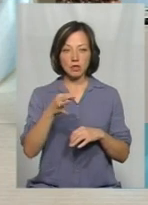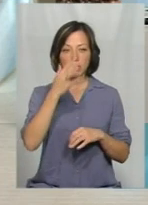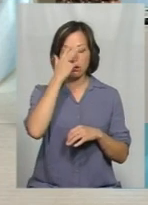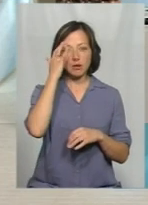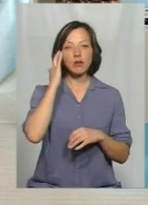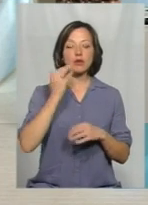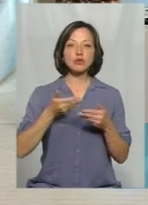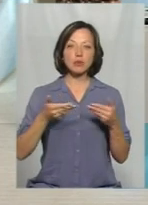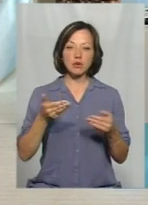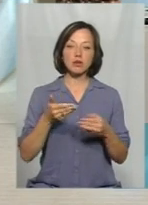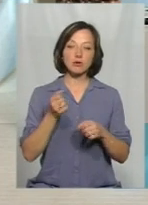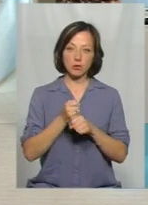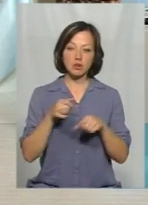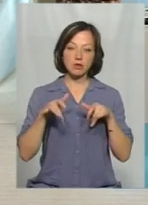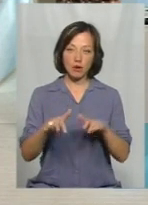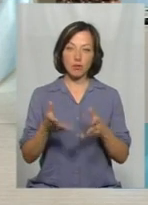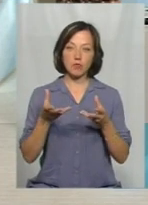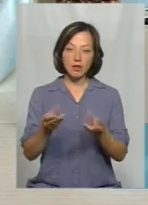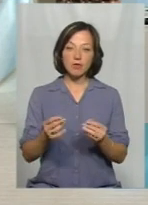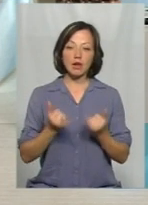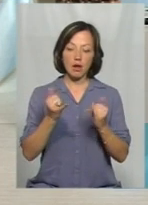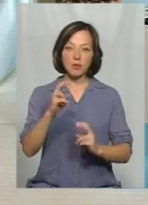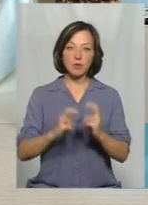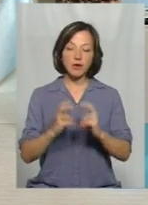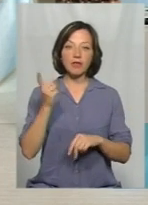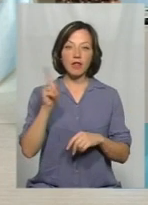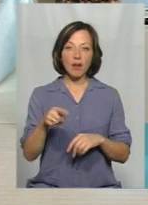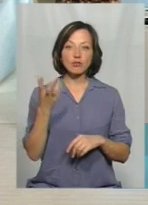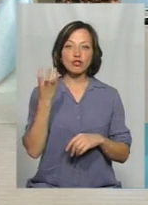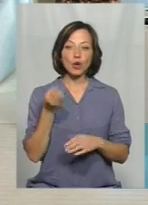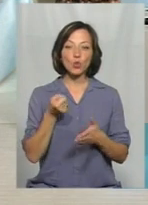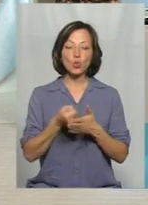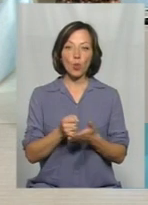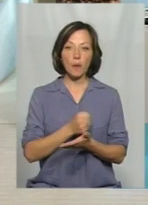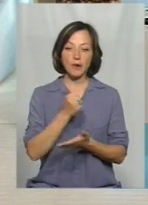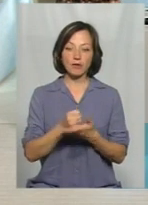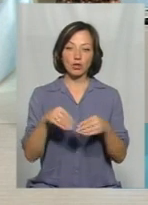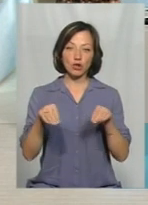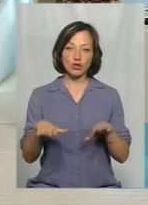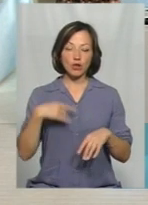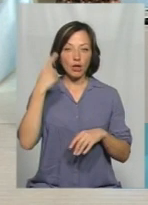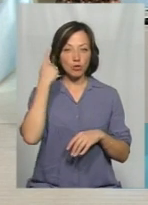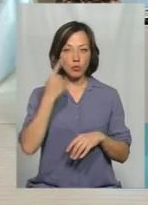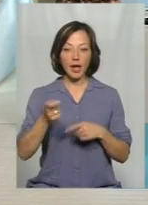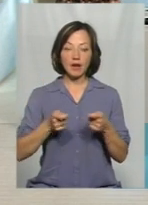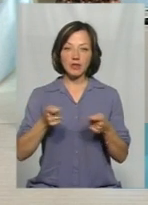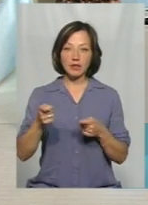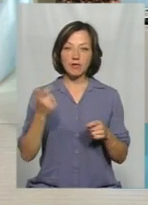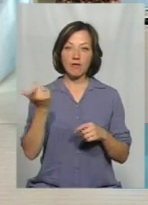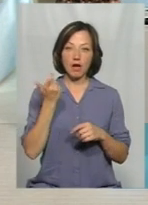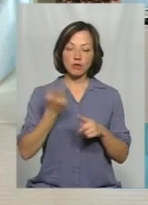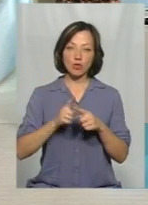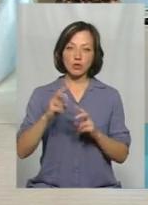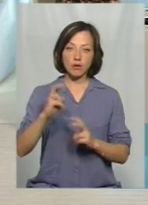вжили досить серйозних заходів впливу для підприємства. Навіть ще до прийняття рішення, я думаю, що керівництво та власники